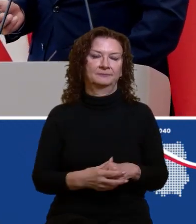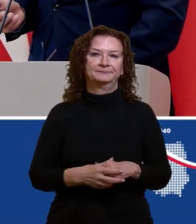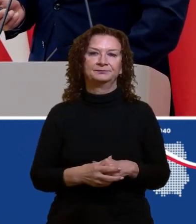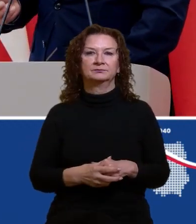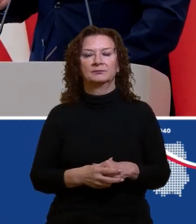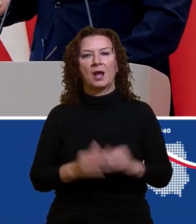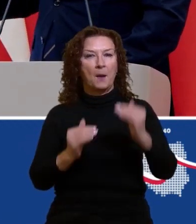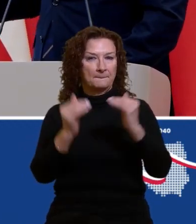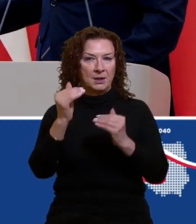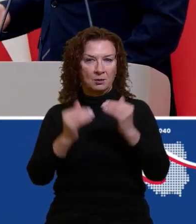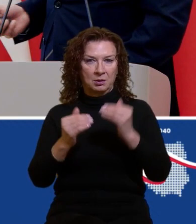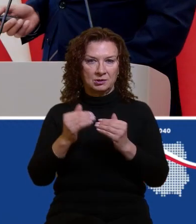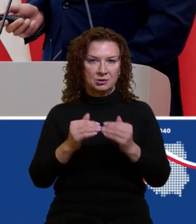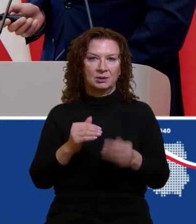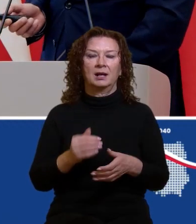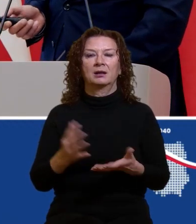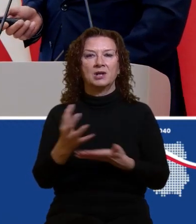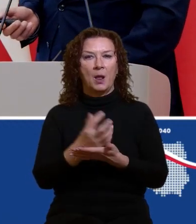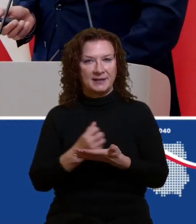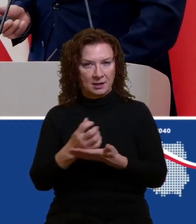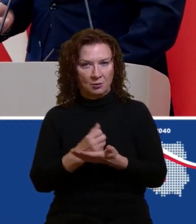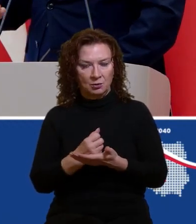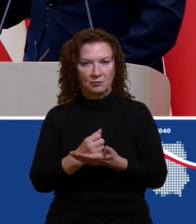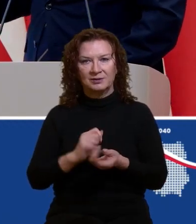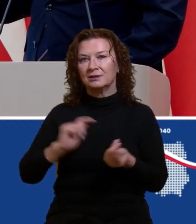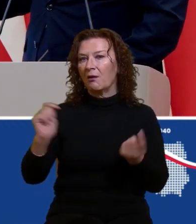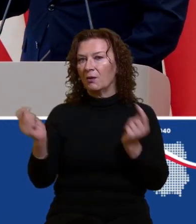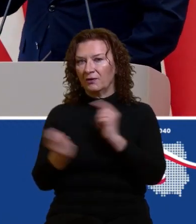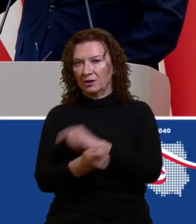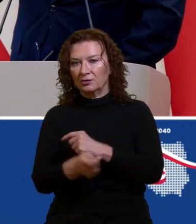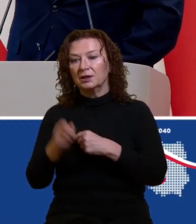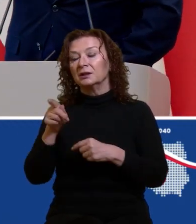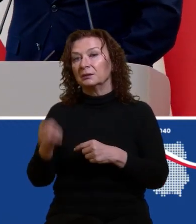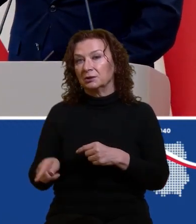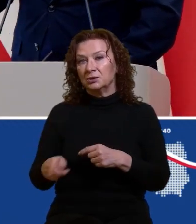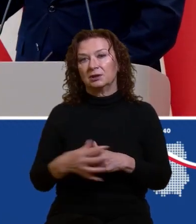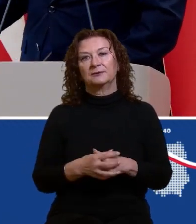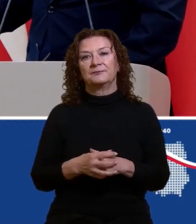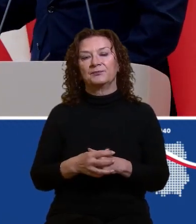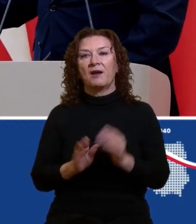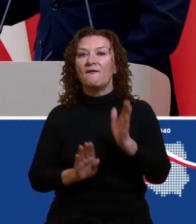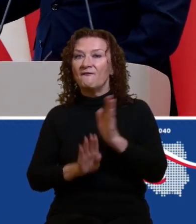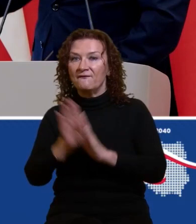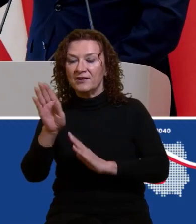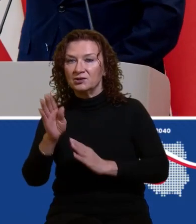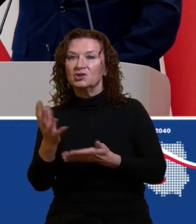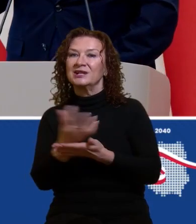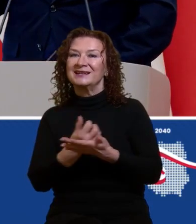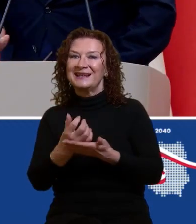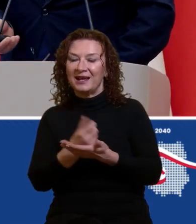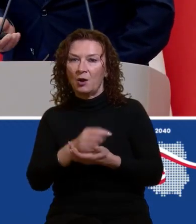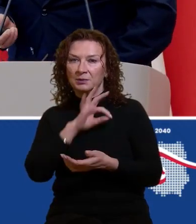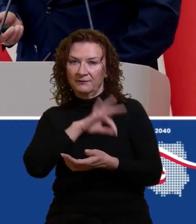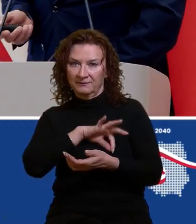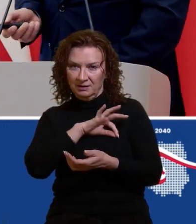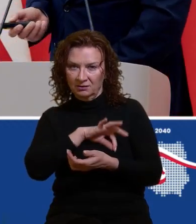jest oczywiście zupełnie odwrotnie, czyli tam, gdzie są wyższe wynagrodzenia, tam ta korzyść